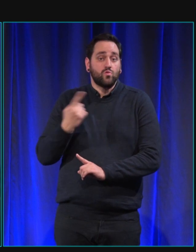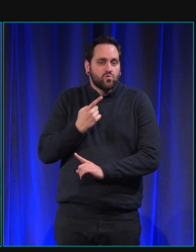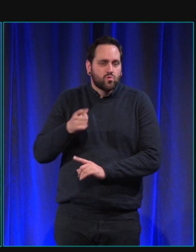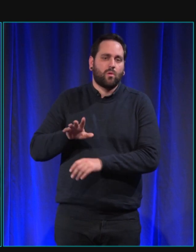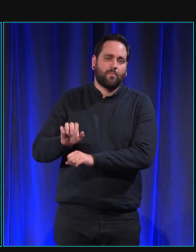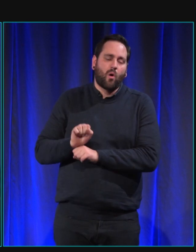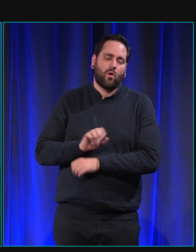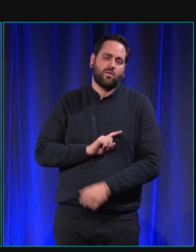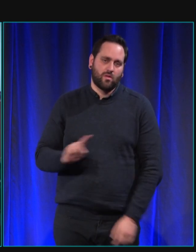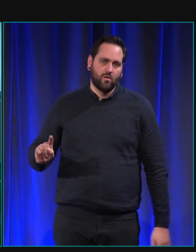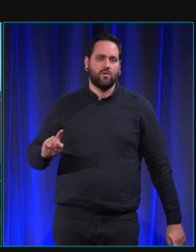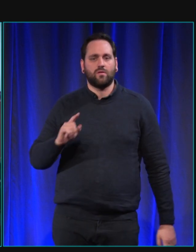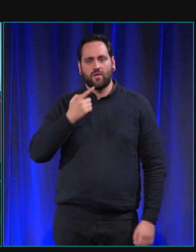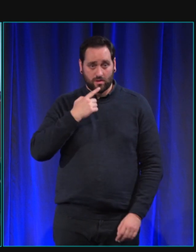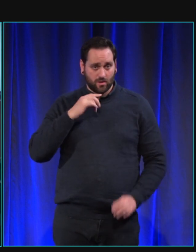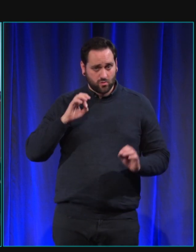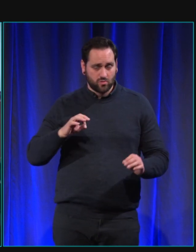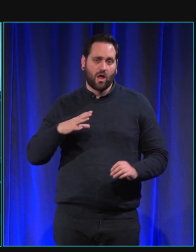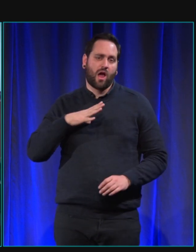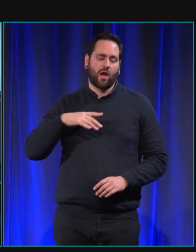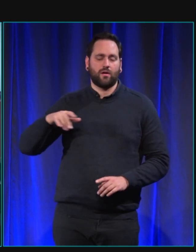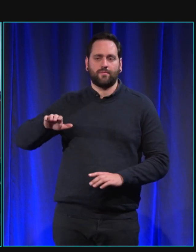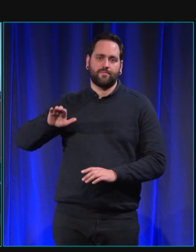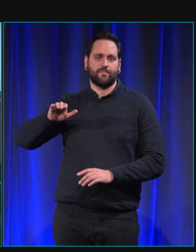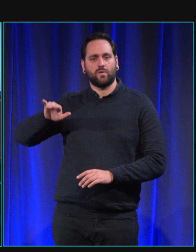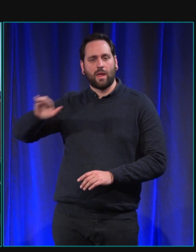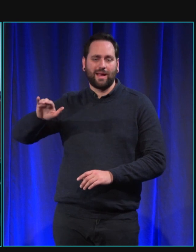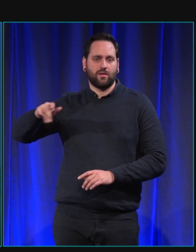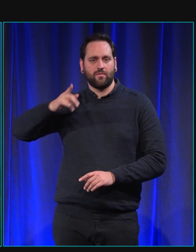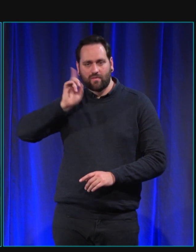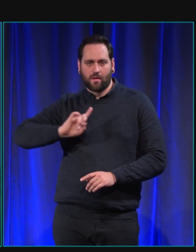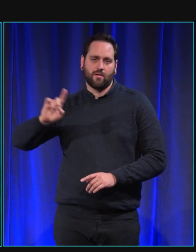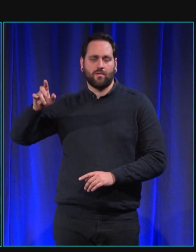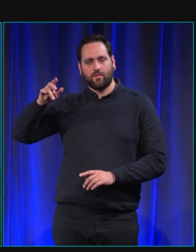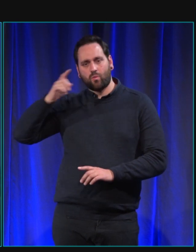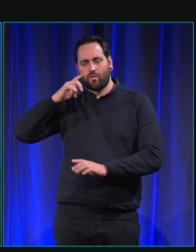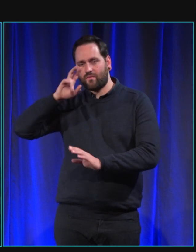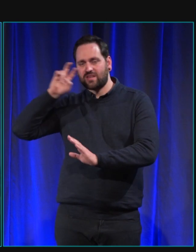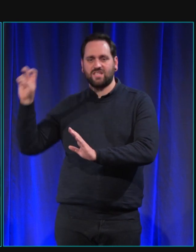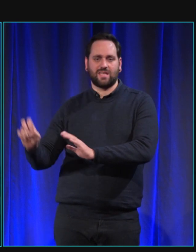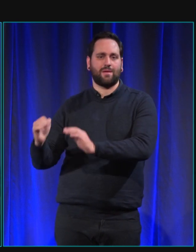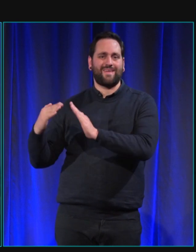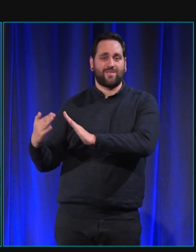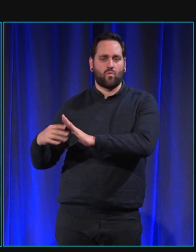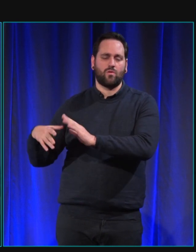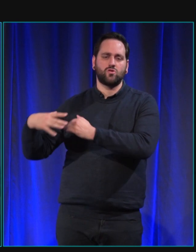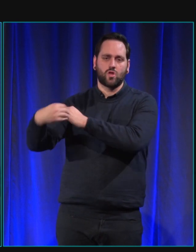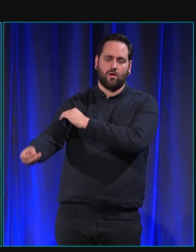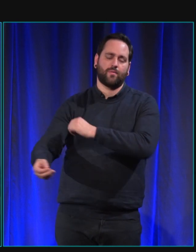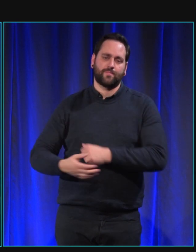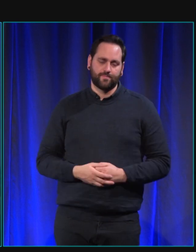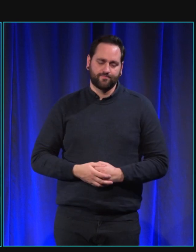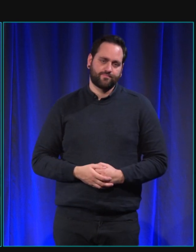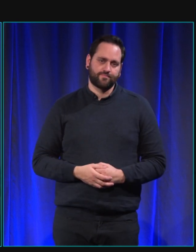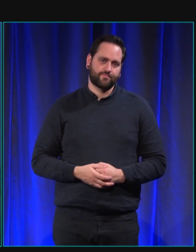avec moi donc j'ai mon aide de vie qui vient à la maison et qui le sort voilà et puis ici c'est vrai comme je suis souvent